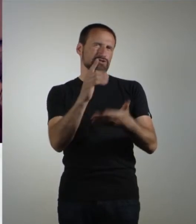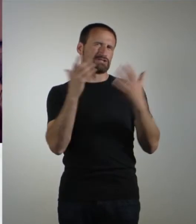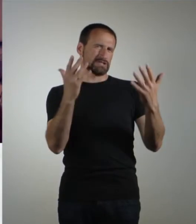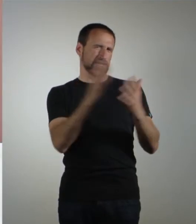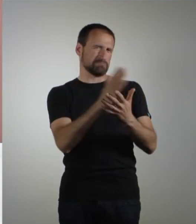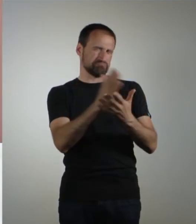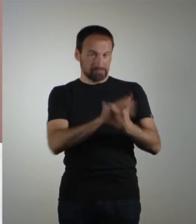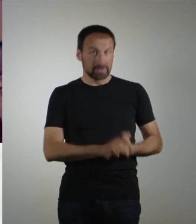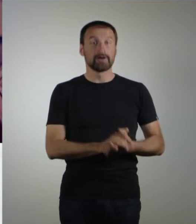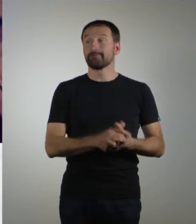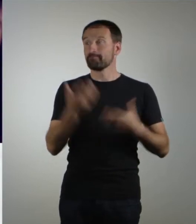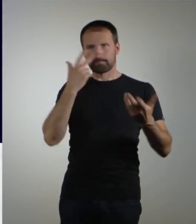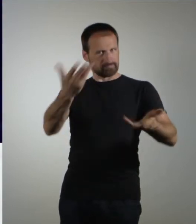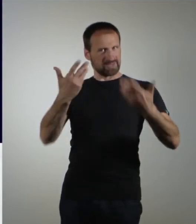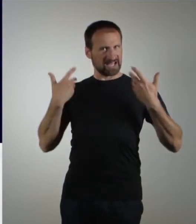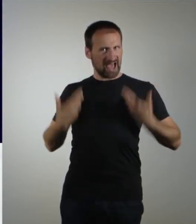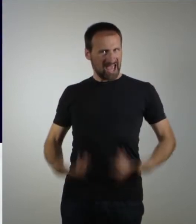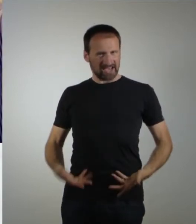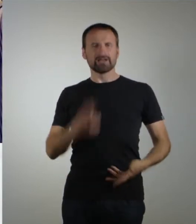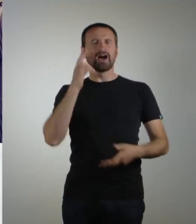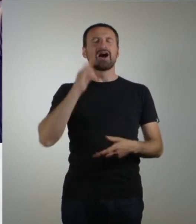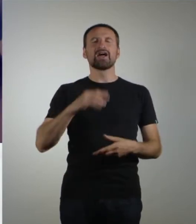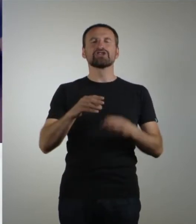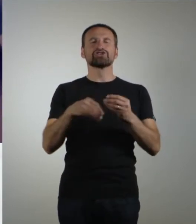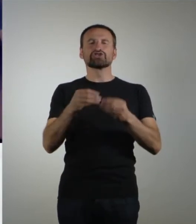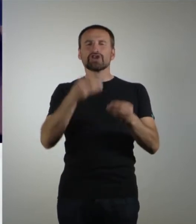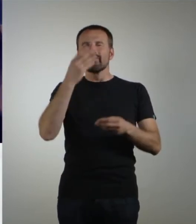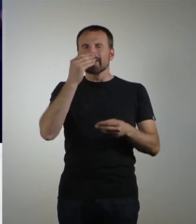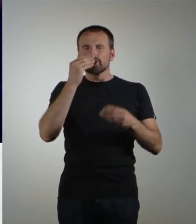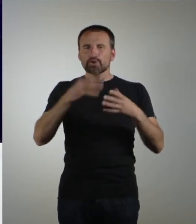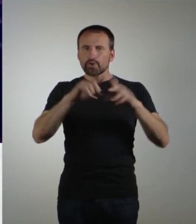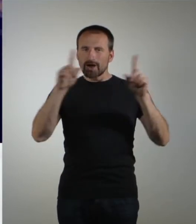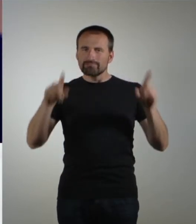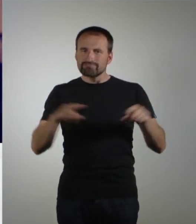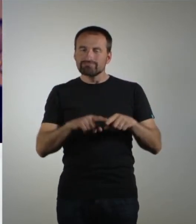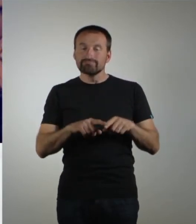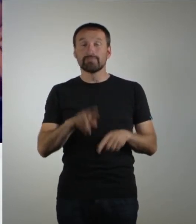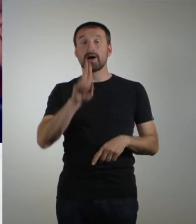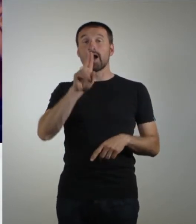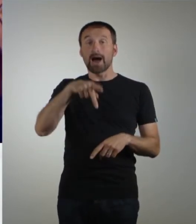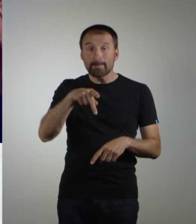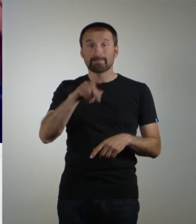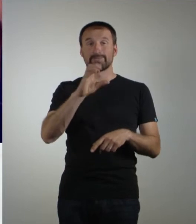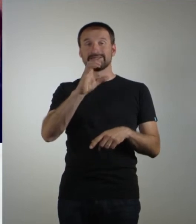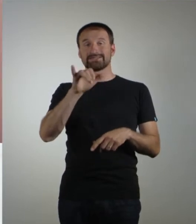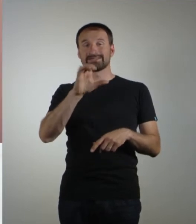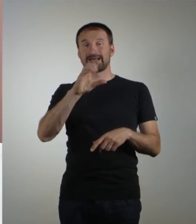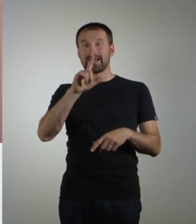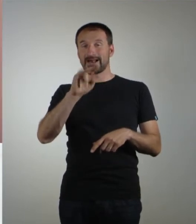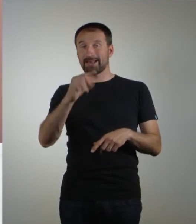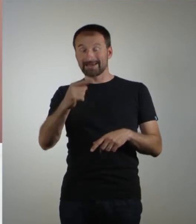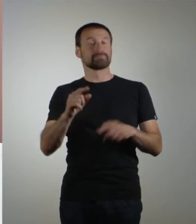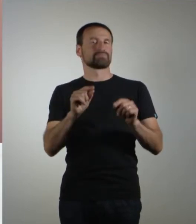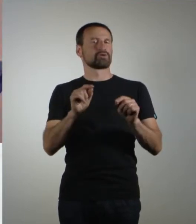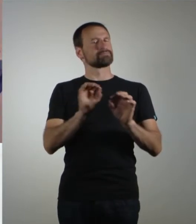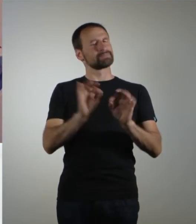Hier in der Mitte seht ihr ein Kleid aus alten Stofftaschentüchern. Upcycling ist eine bessere Form des Recyclings. Also, dass